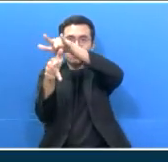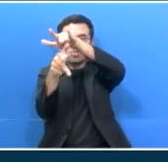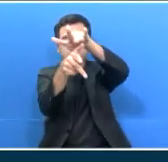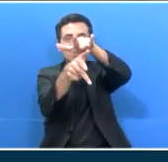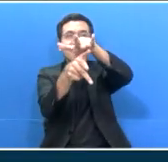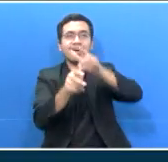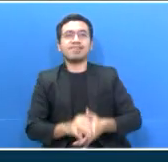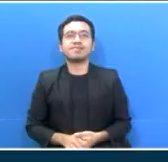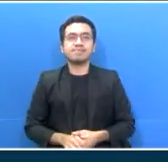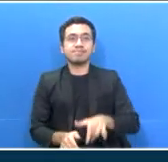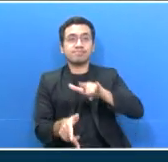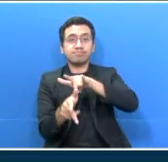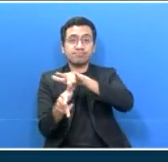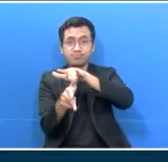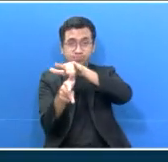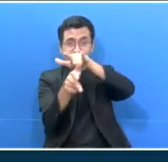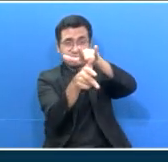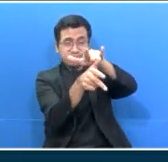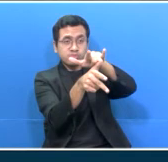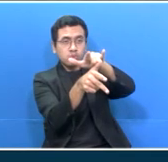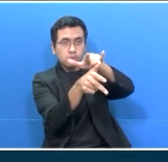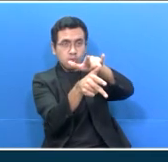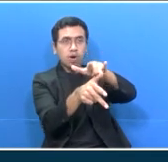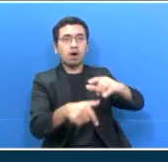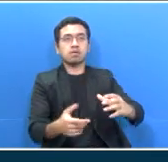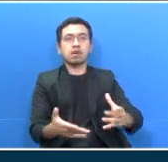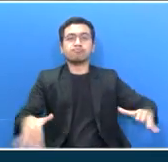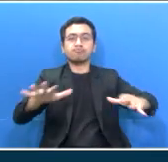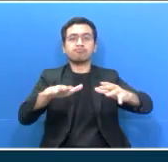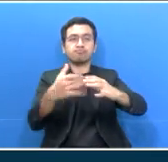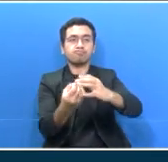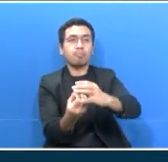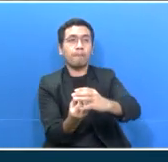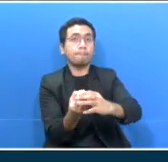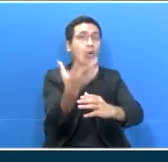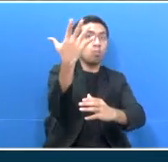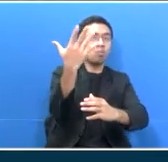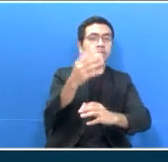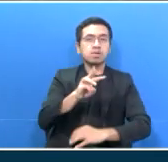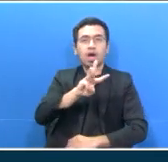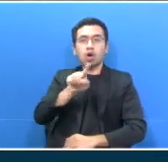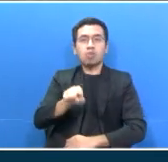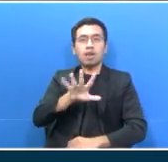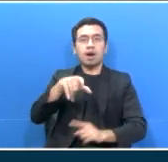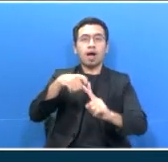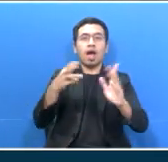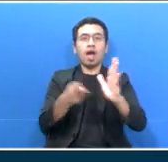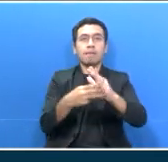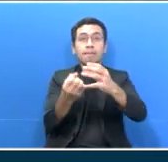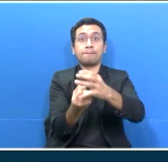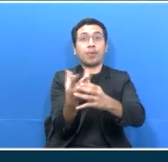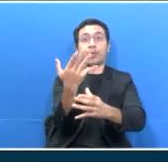Dari visual udara yang dimiliki diketahui, saat ini luncuran awan panas terjauh berjarak 3,5 km.